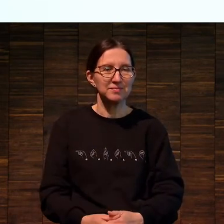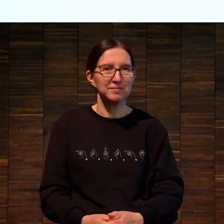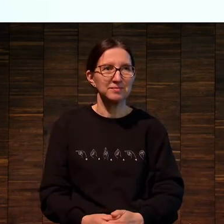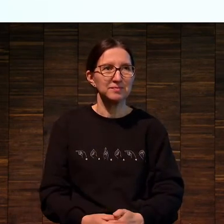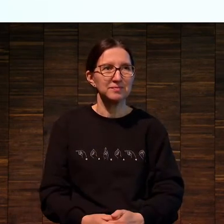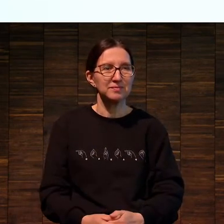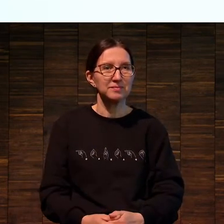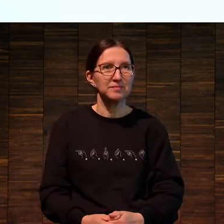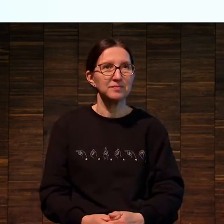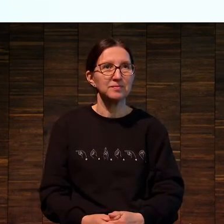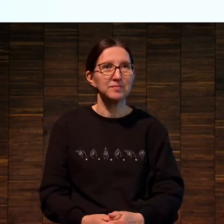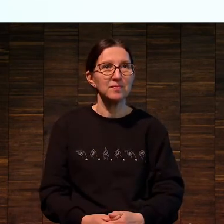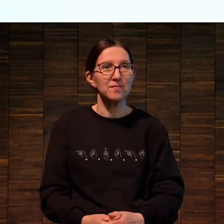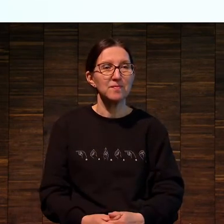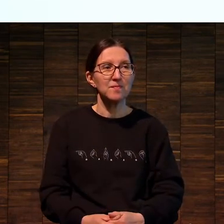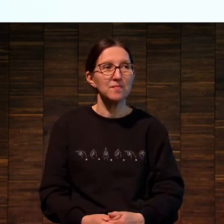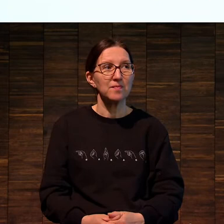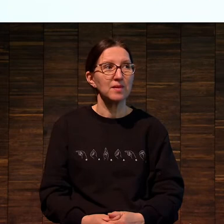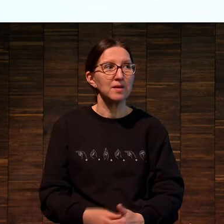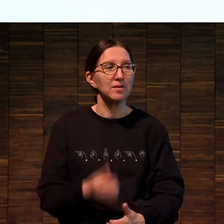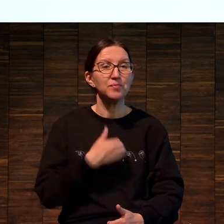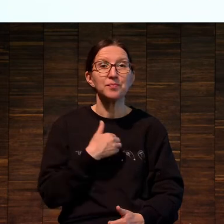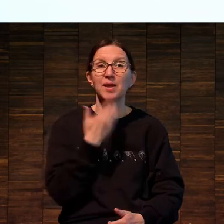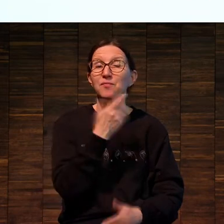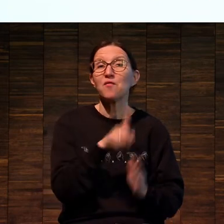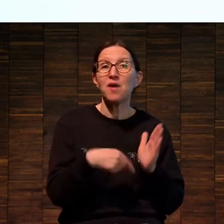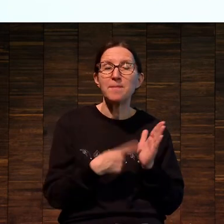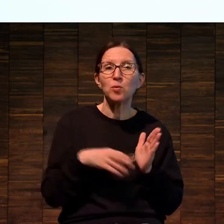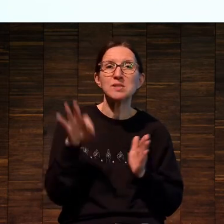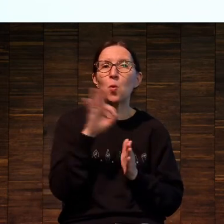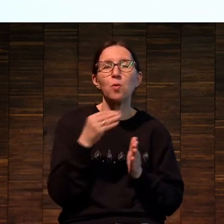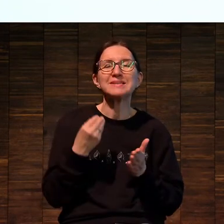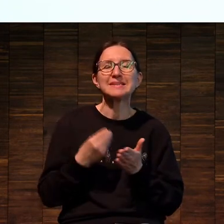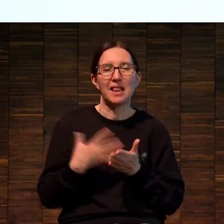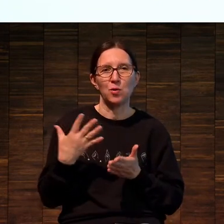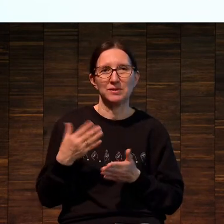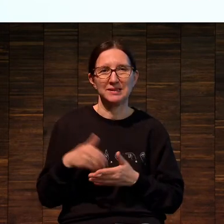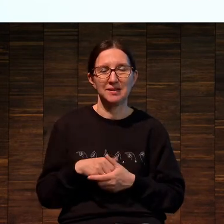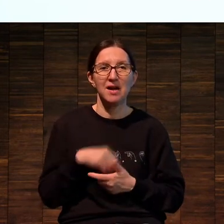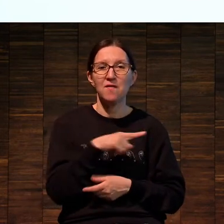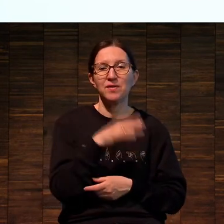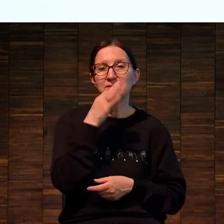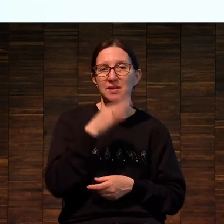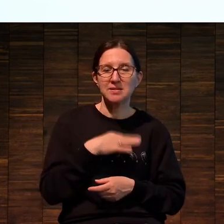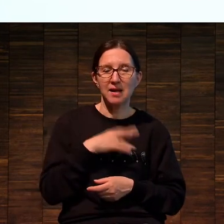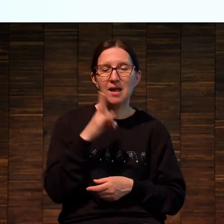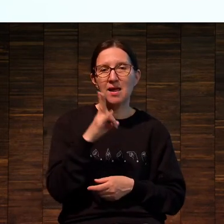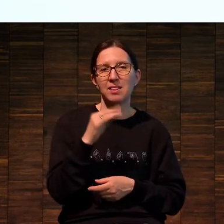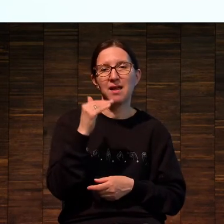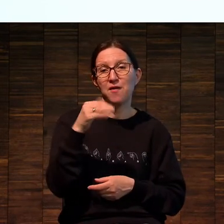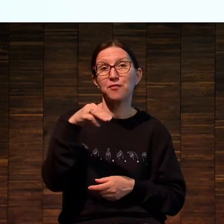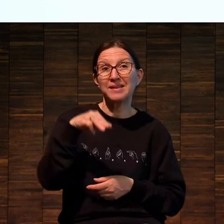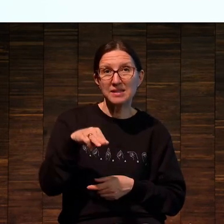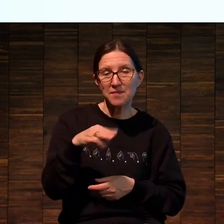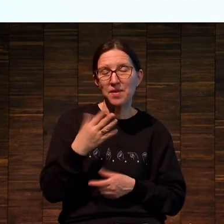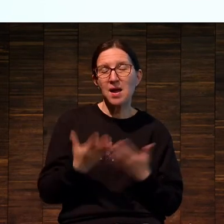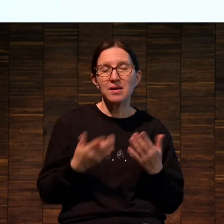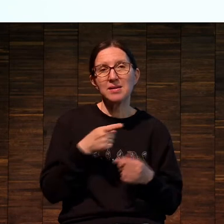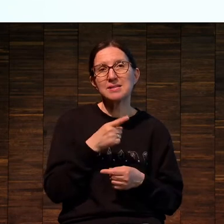Можно? Можно? Мне вот вопрос про ценности. Вот вы упомянули NFT. Как быть, если